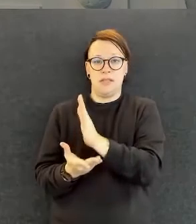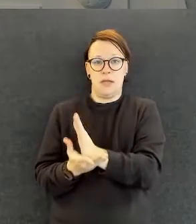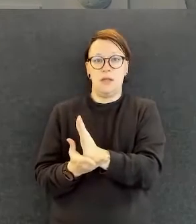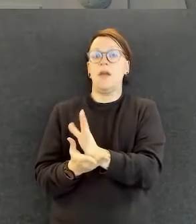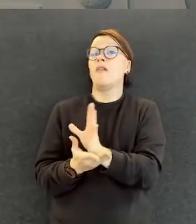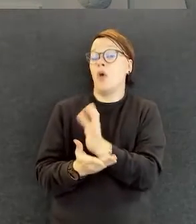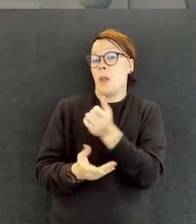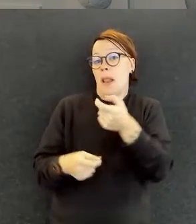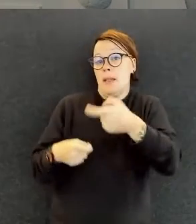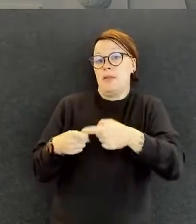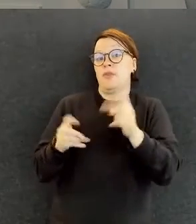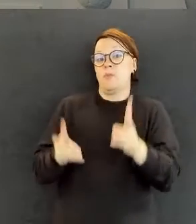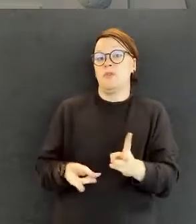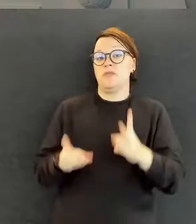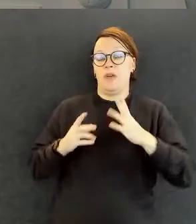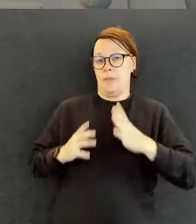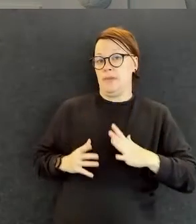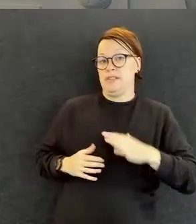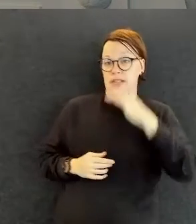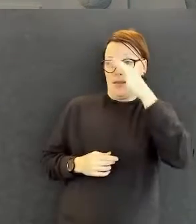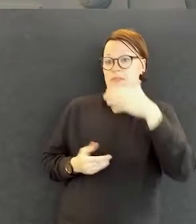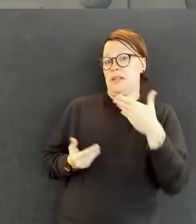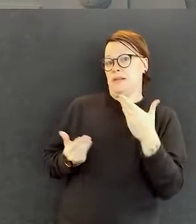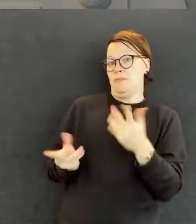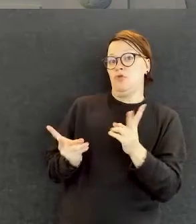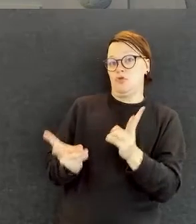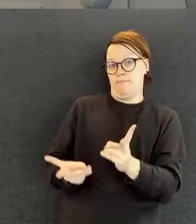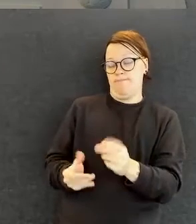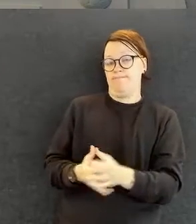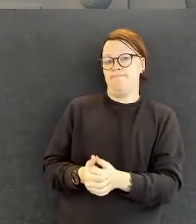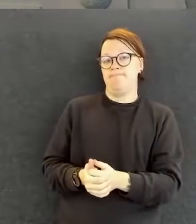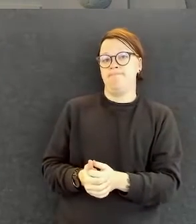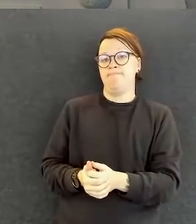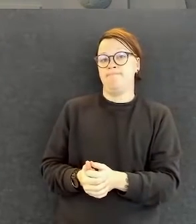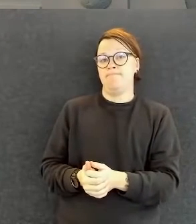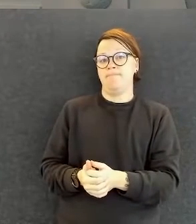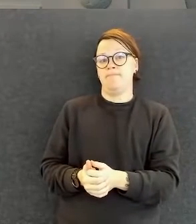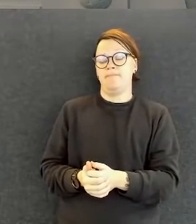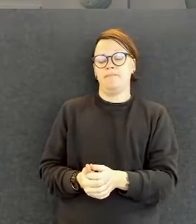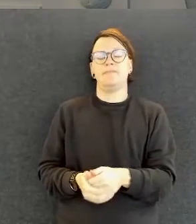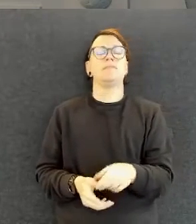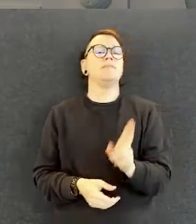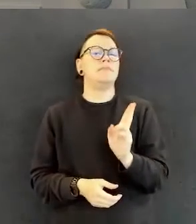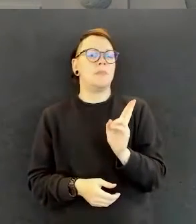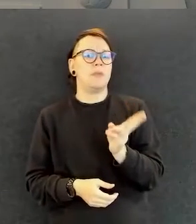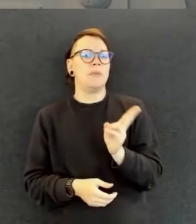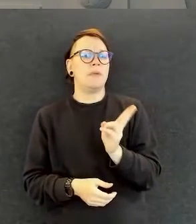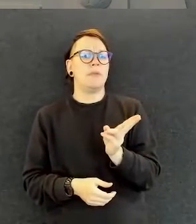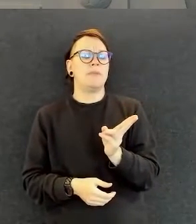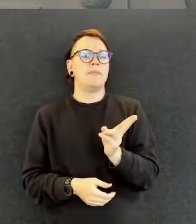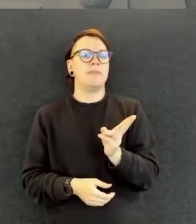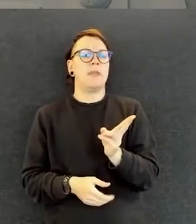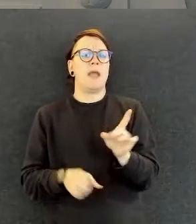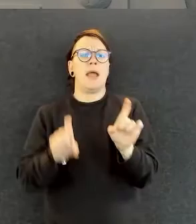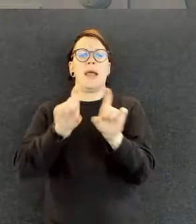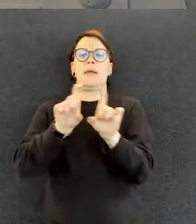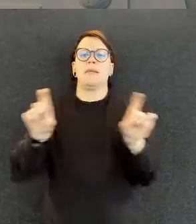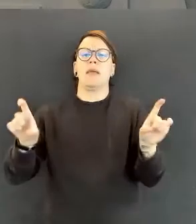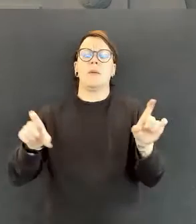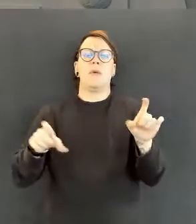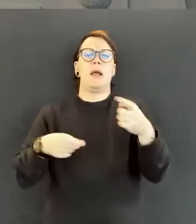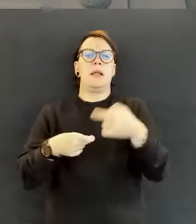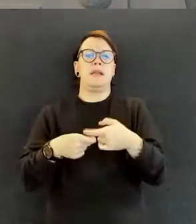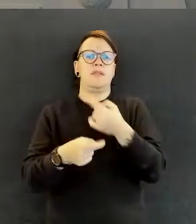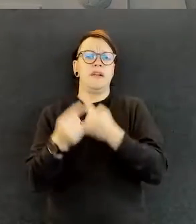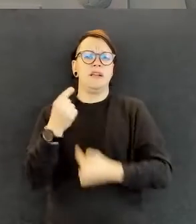koskettaviin asioihin. Aivan. Yksi haaste keskusteltaessa tästä meidän teemasta on ihan se, että meillä ei oikeastaan ole